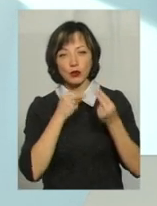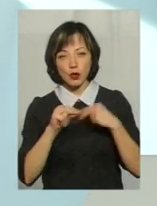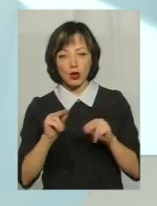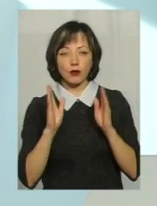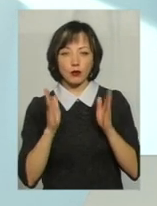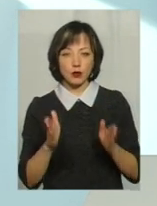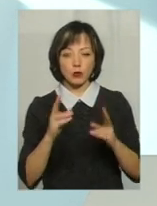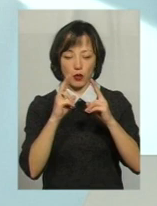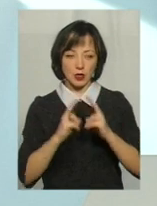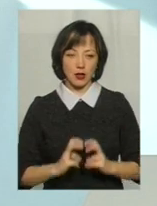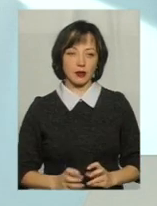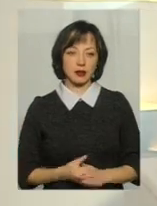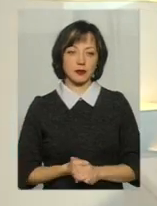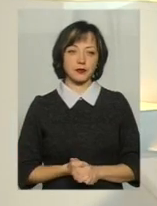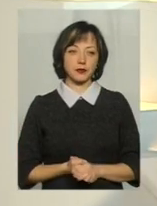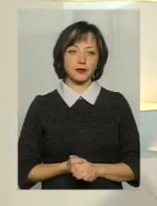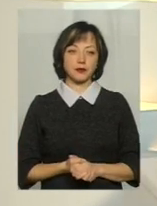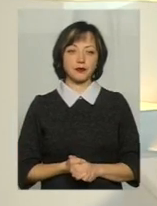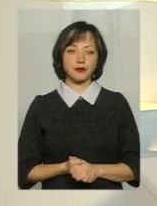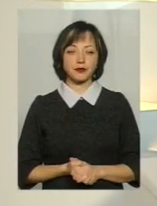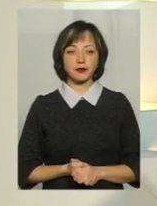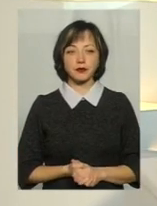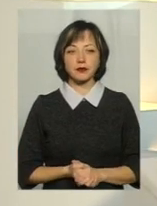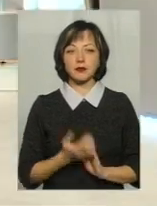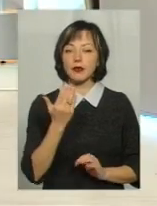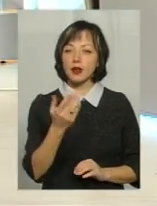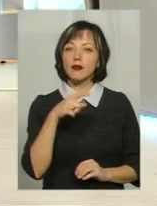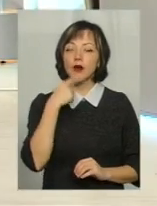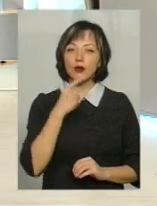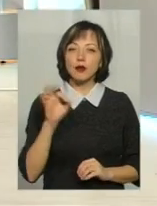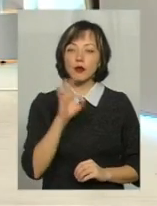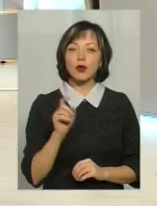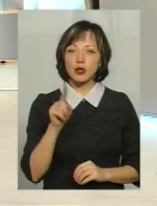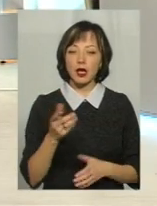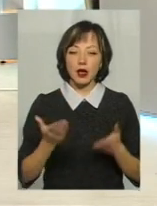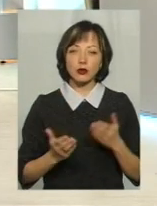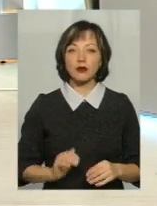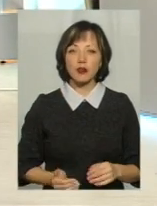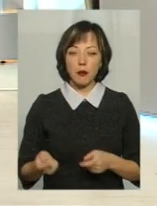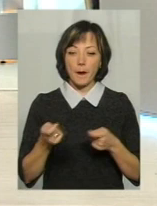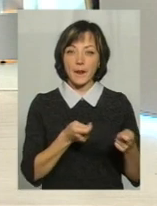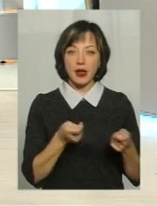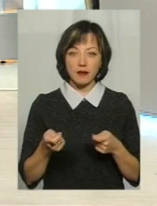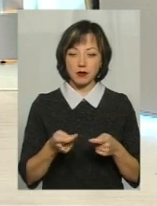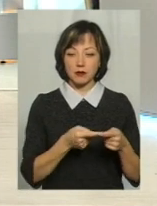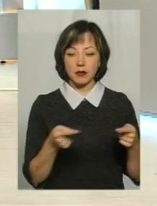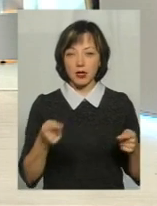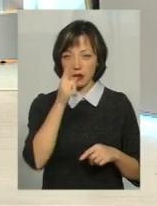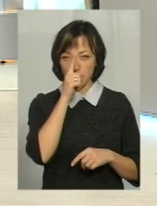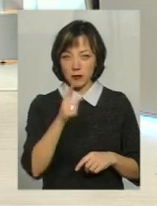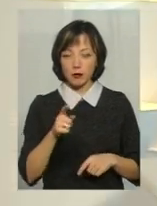будемо розглядати і повертатися до них. Ви говорили про те, що якщо перевізник протягом місяця